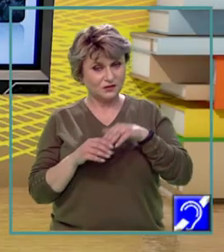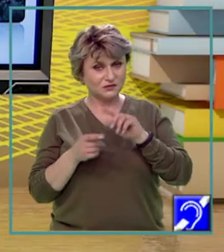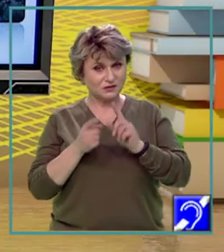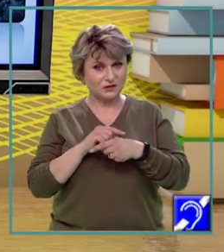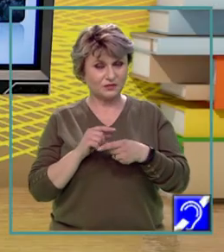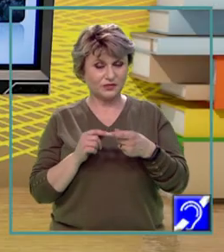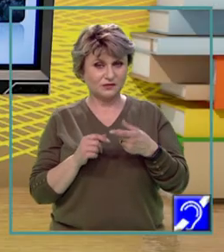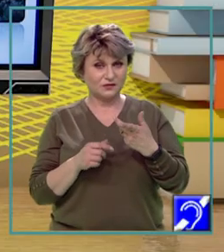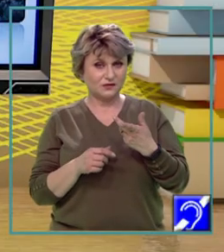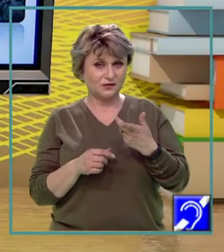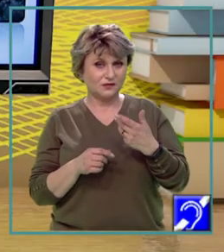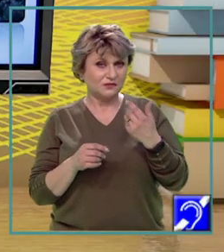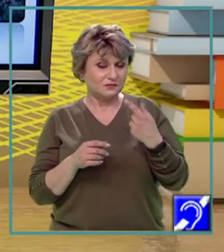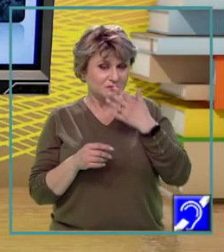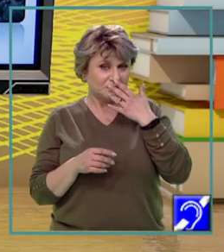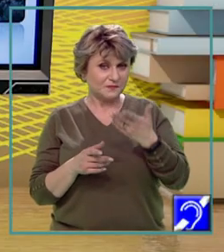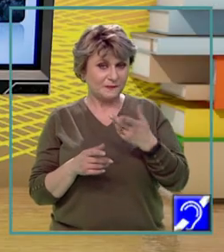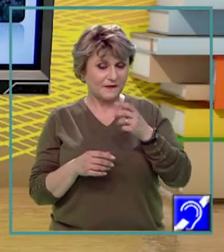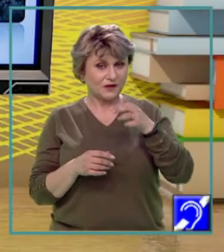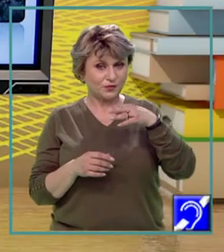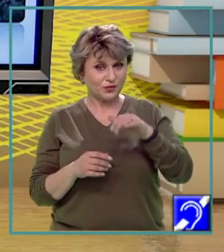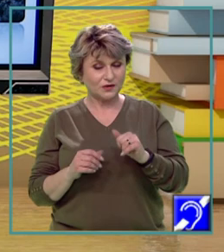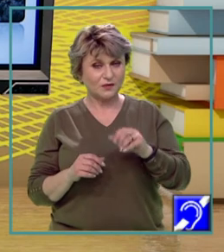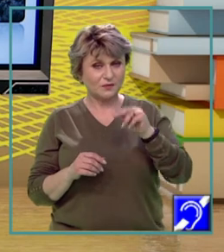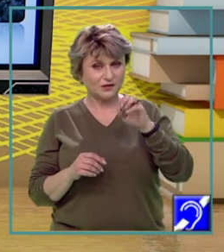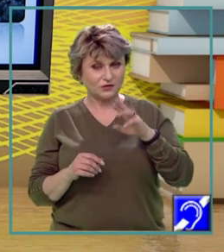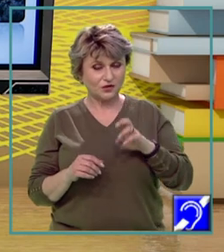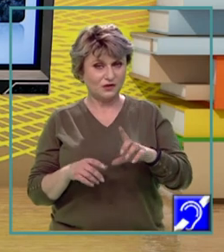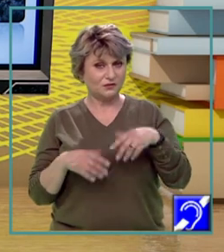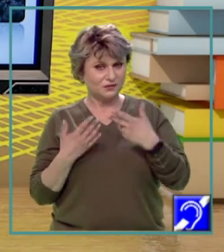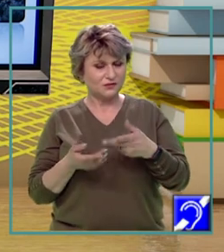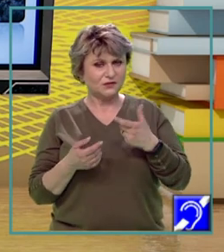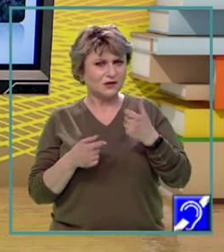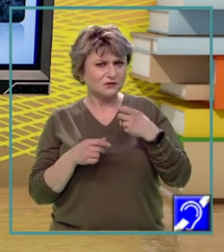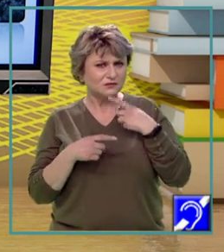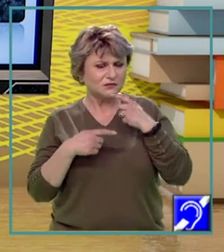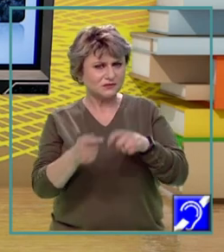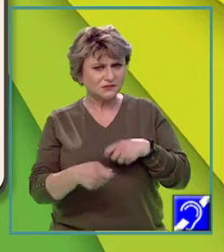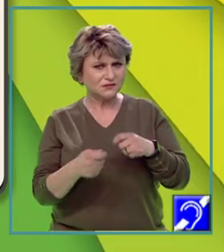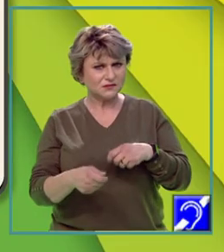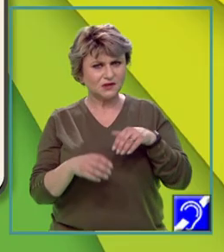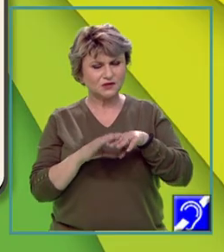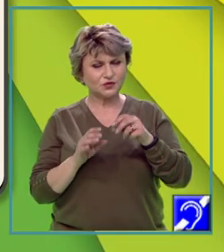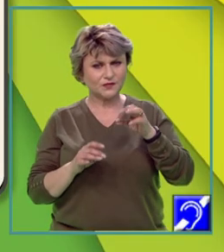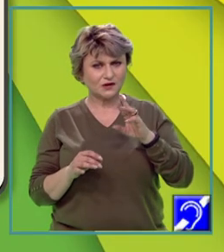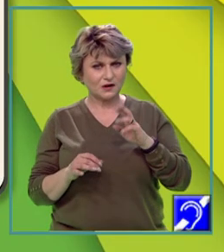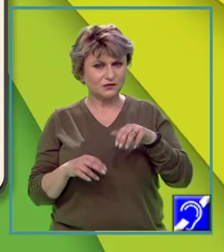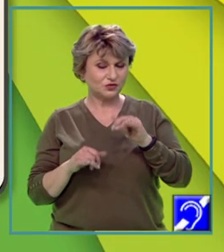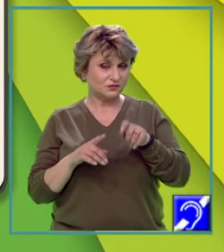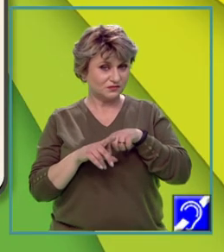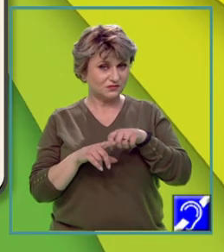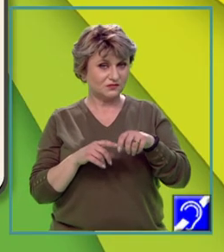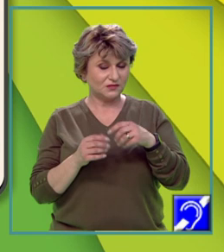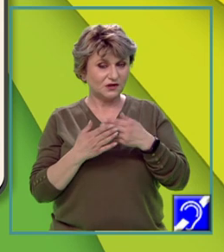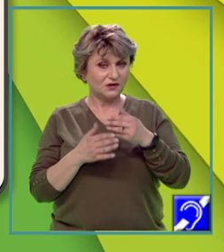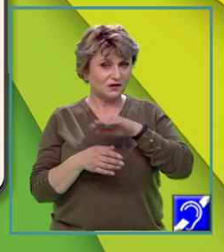resurselor bogate, sare, cărbuni, petrol, au dus la exploatarea lor în cariere sau în subteran și la modificarea